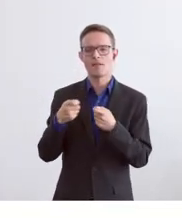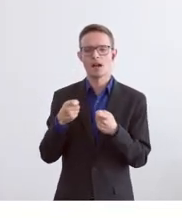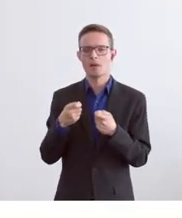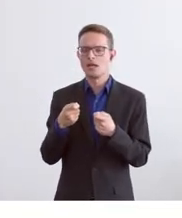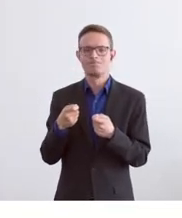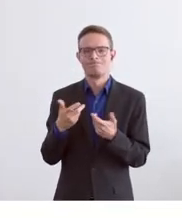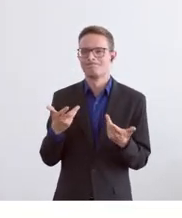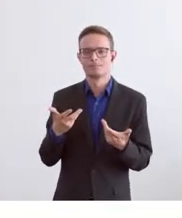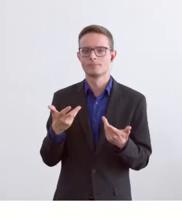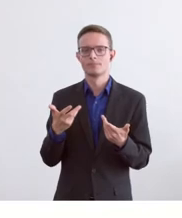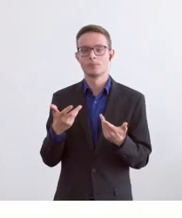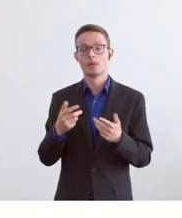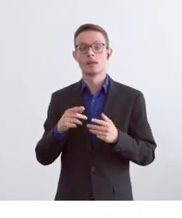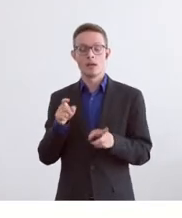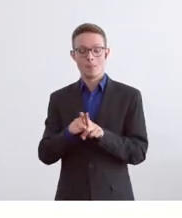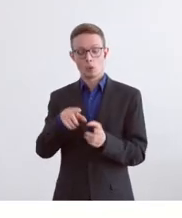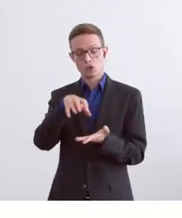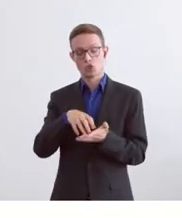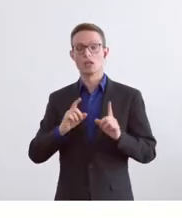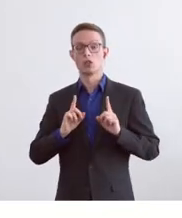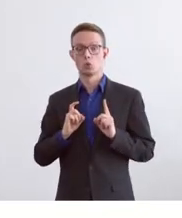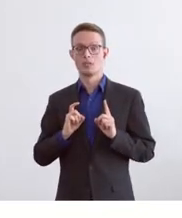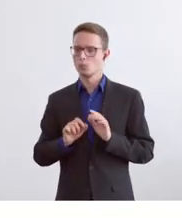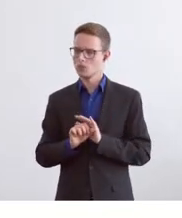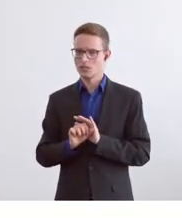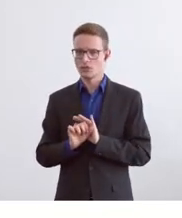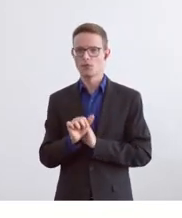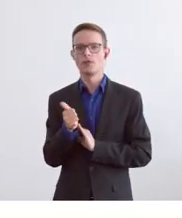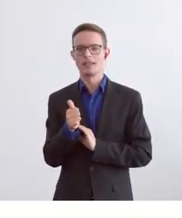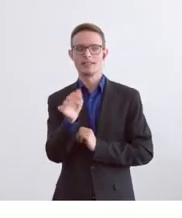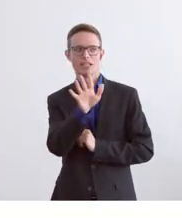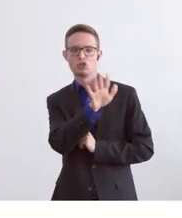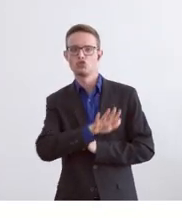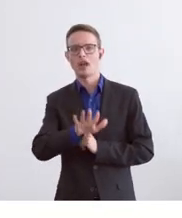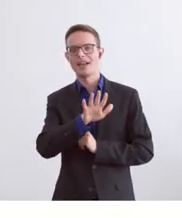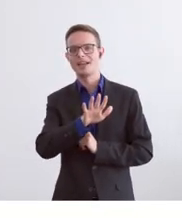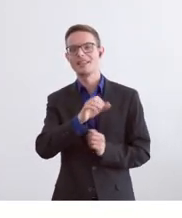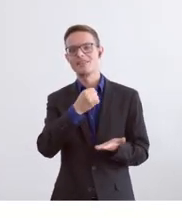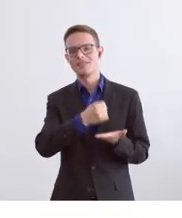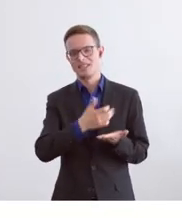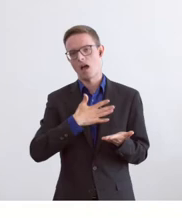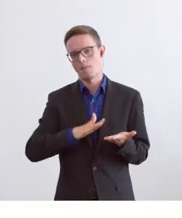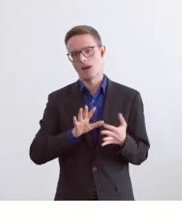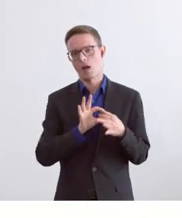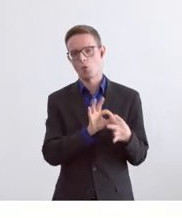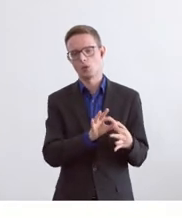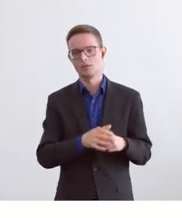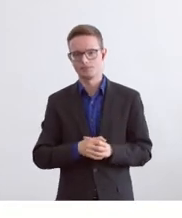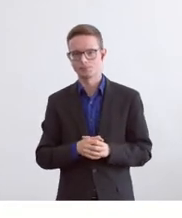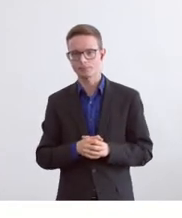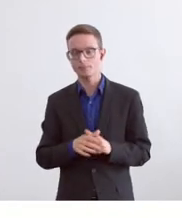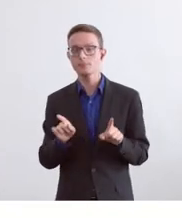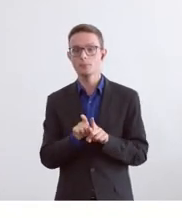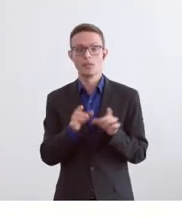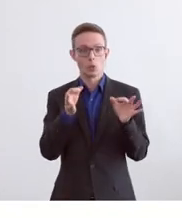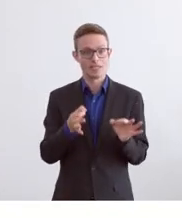der Krise, gerade der Städtetourismus ist zwingend auf Schengen-Wisa angesehen. Also sowohl aus sicherheitspolitischen,